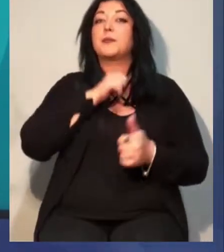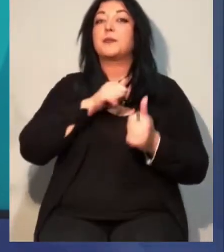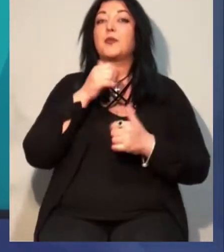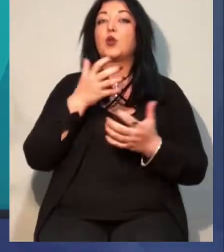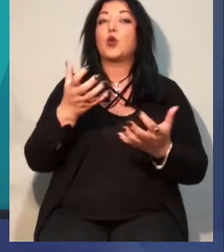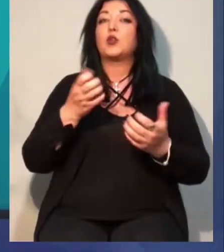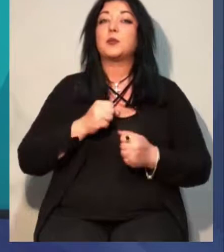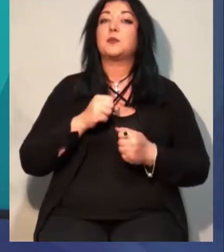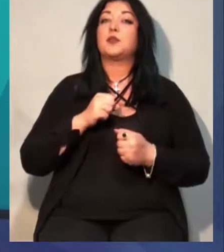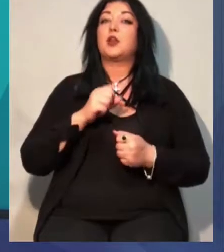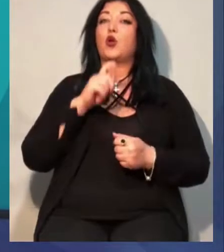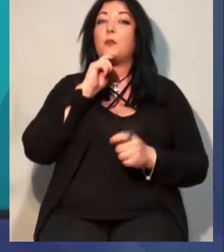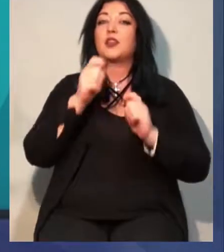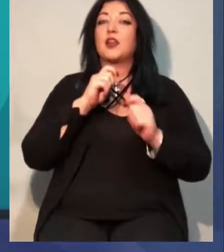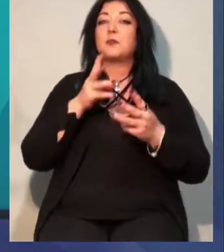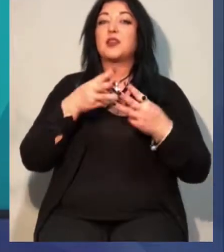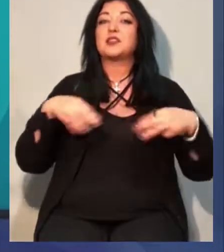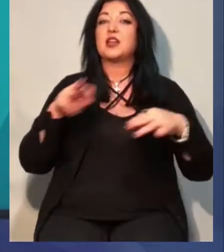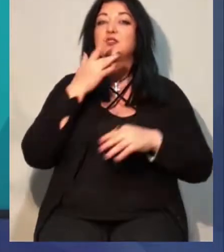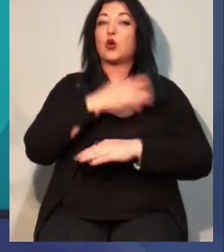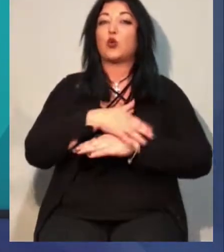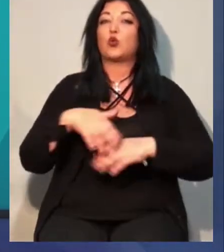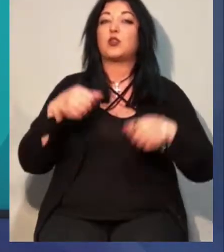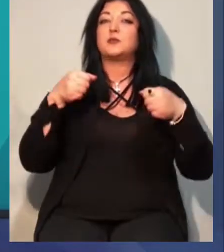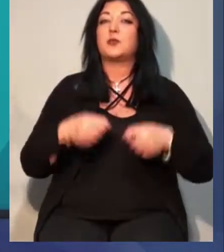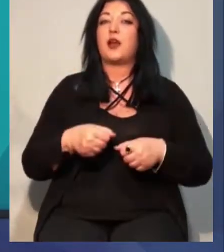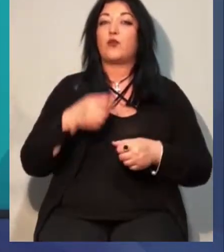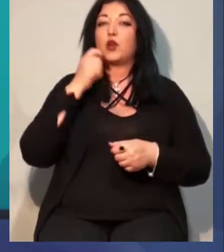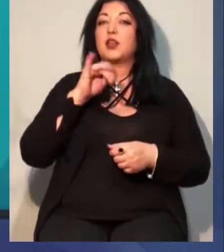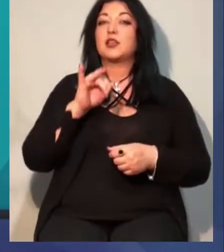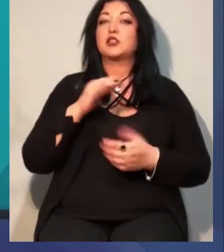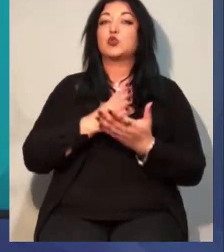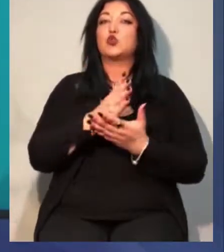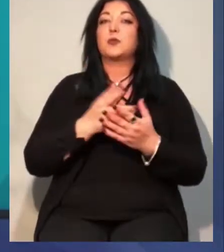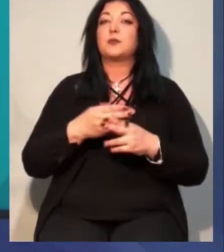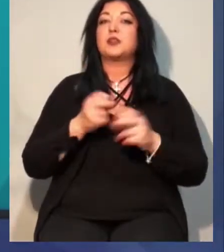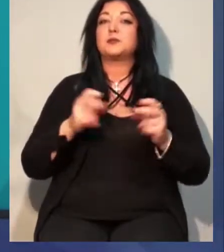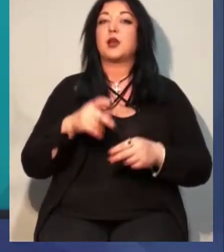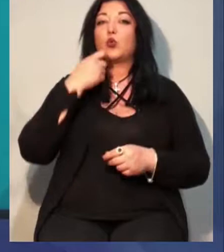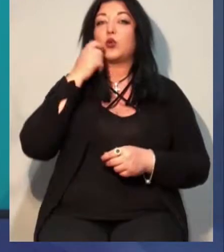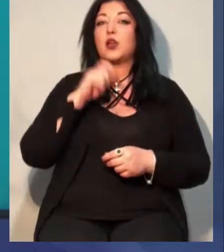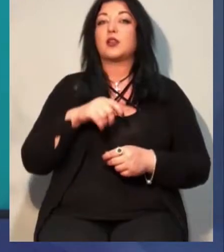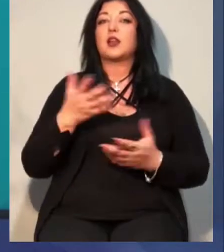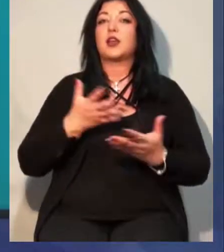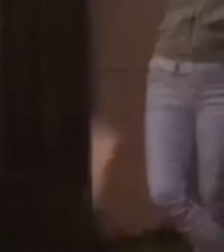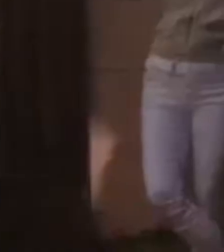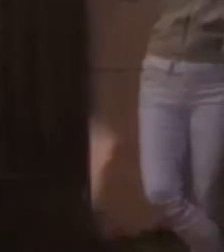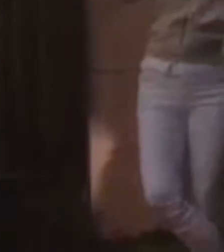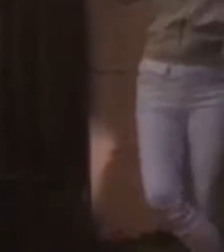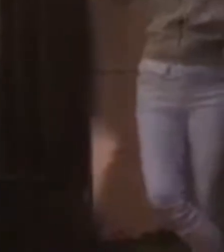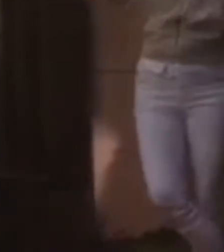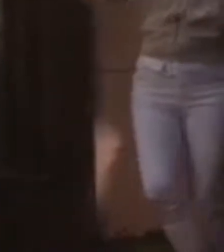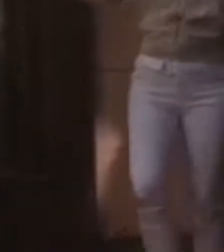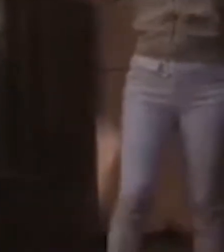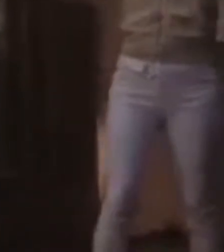Міністерства закордонних справ України та Служби безпеки України щодо заяв, які пролунали під час акції. В нас